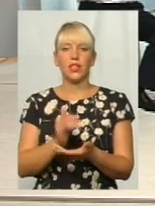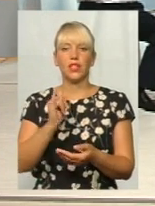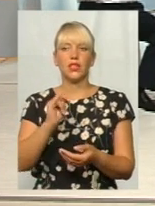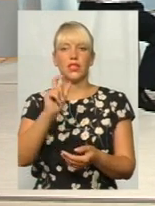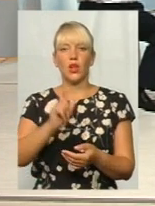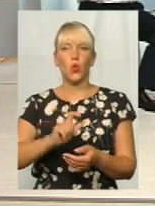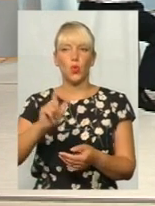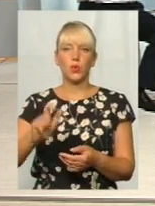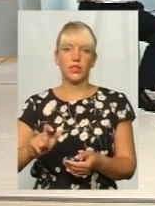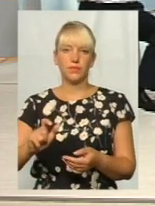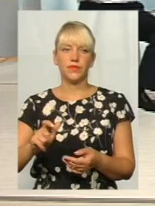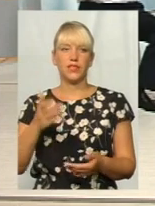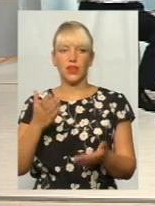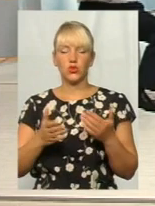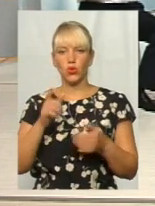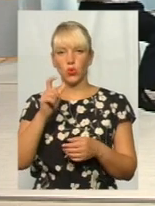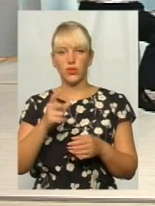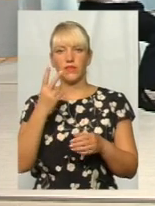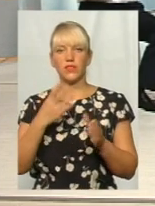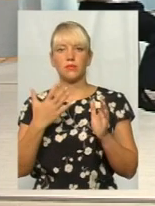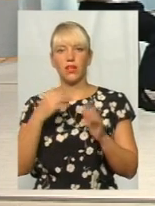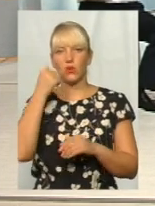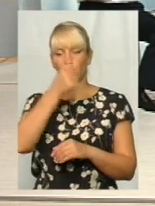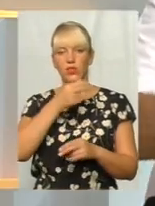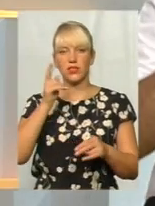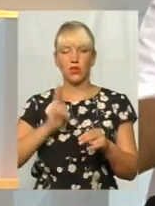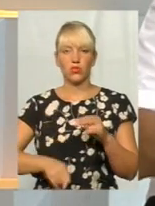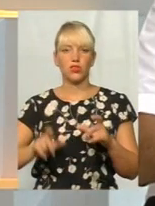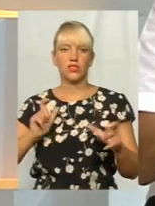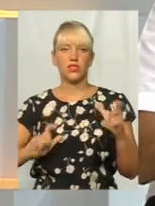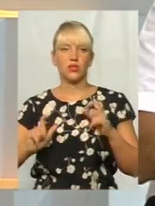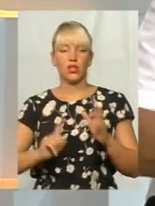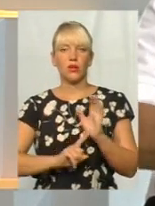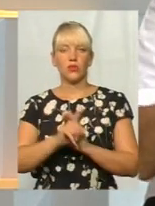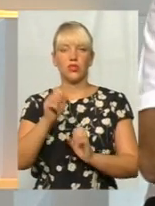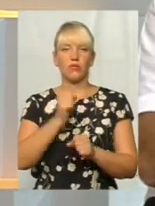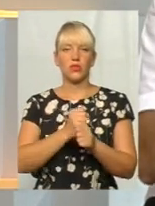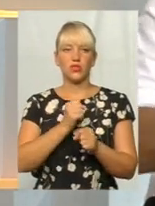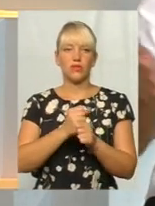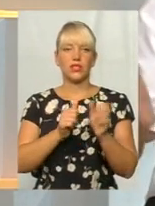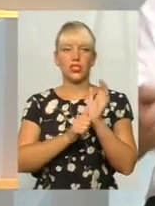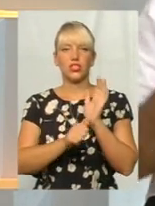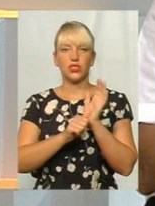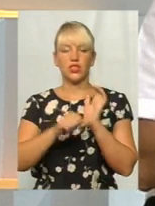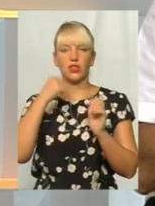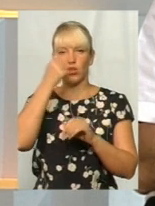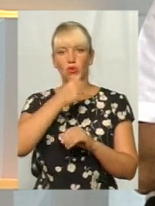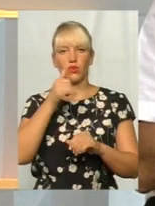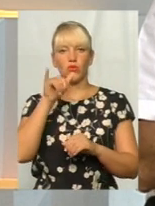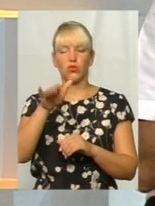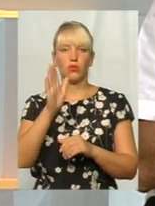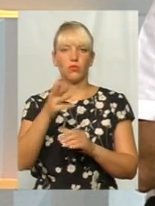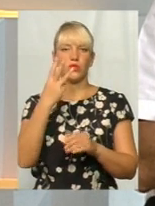ну, якщо людина в 25 років закінчений інститут, і почав працювати 60 років, він матиме 35